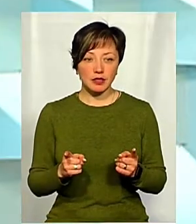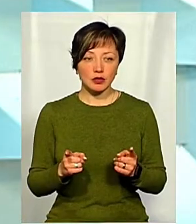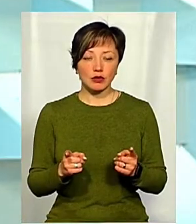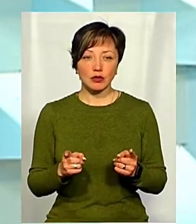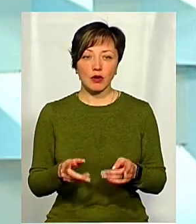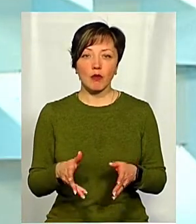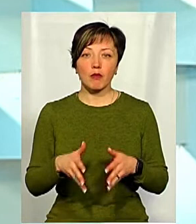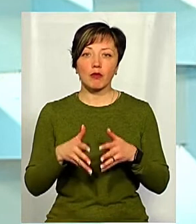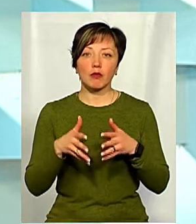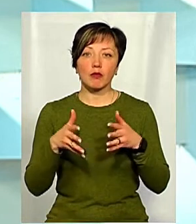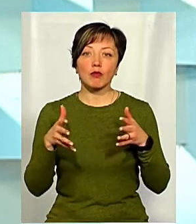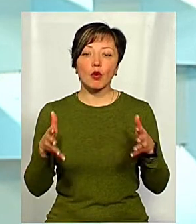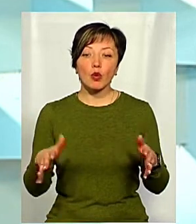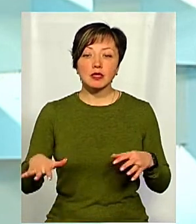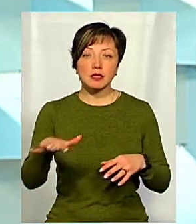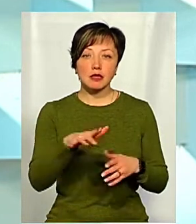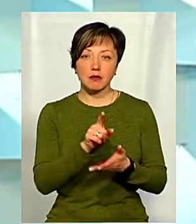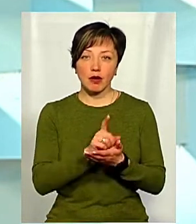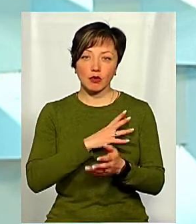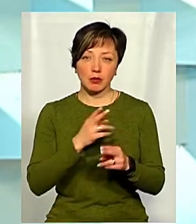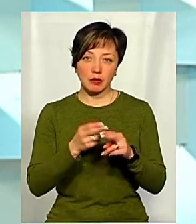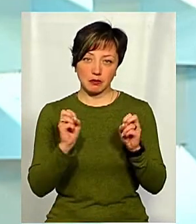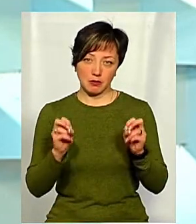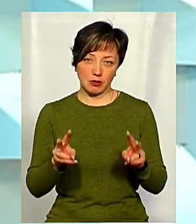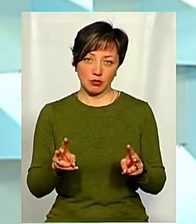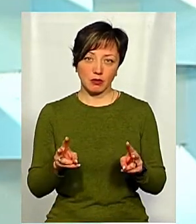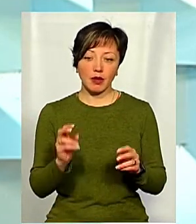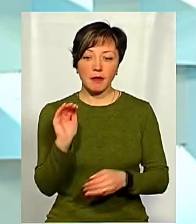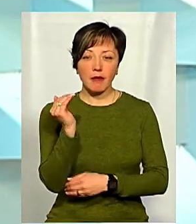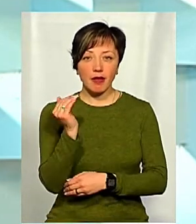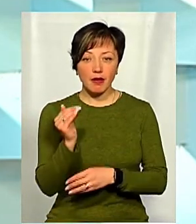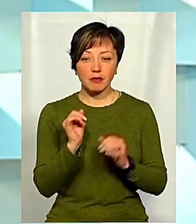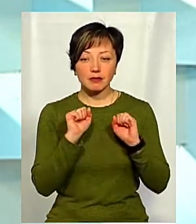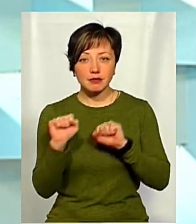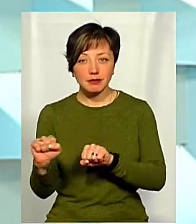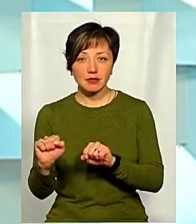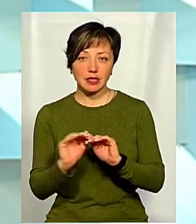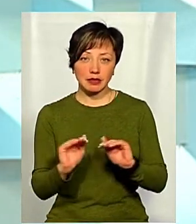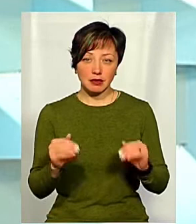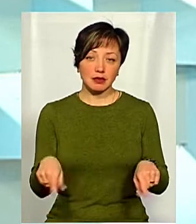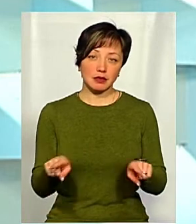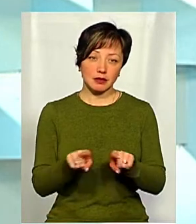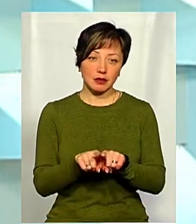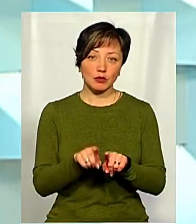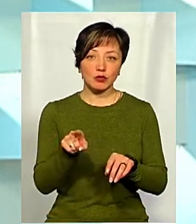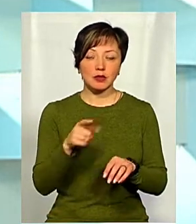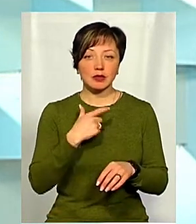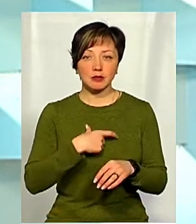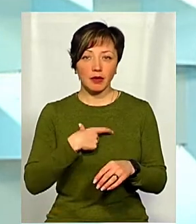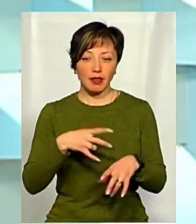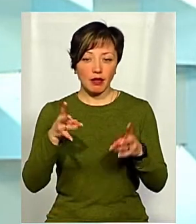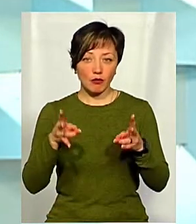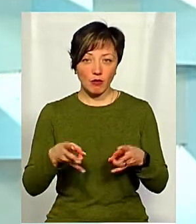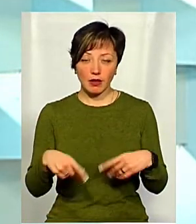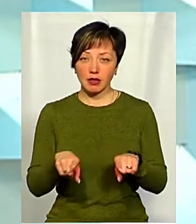простір для дітей має бути безпечним. Так само, як для немовлят ми обезпечуємо простір, щоб вони себе не